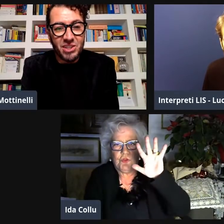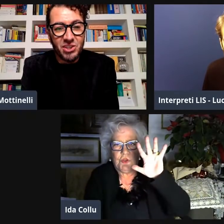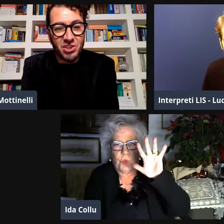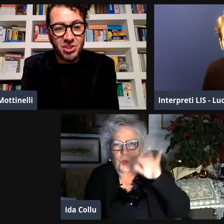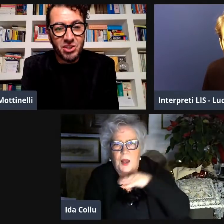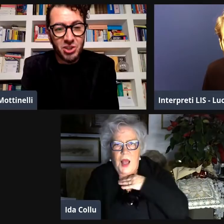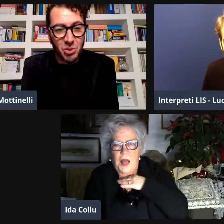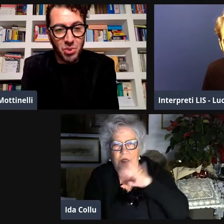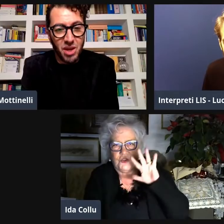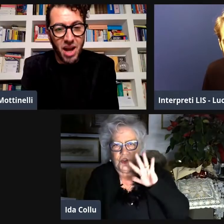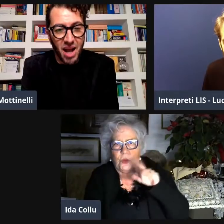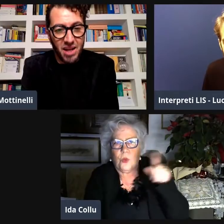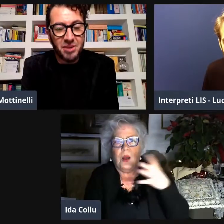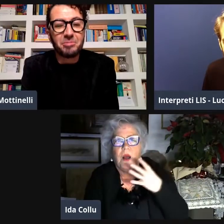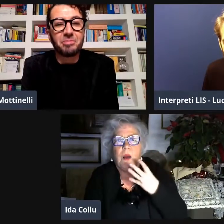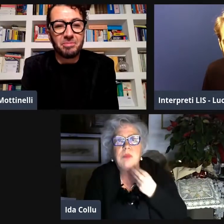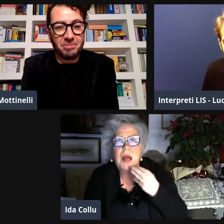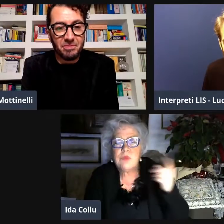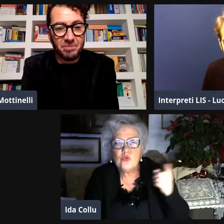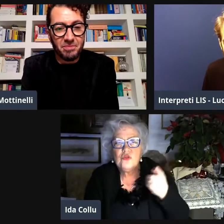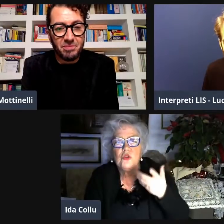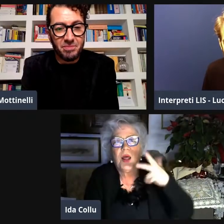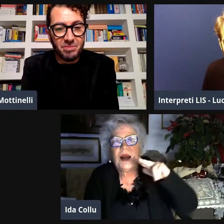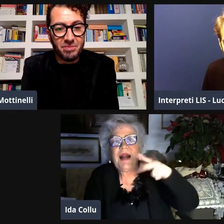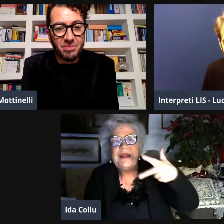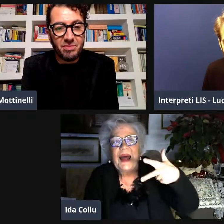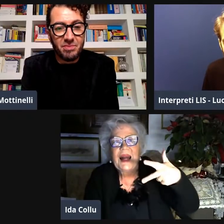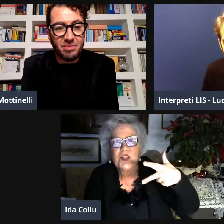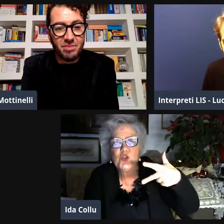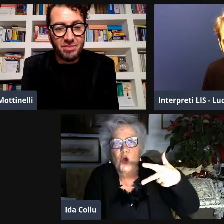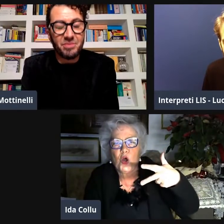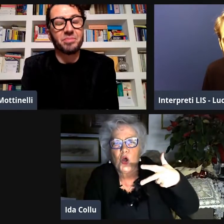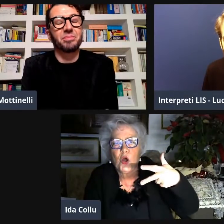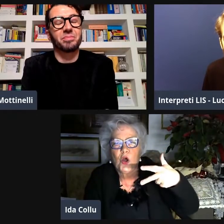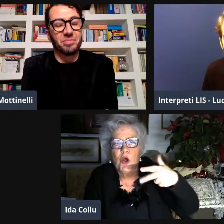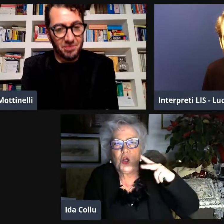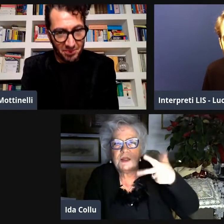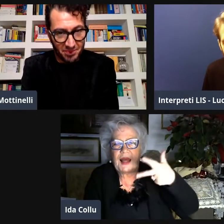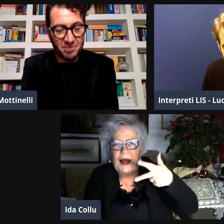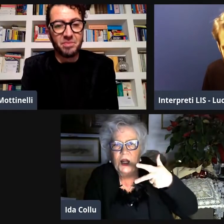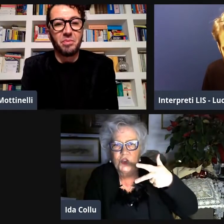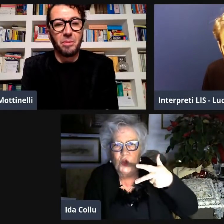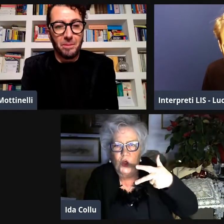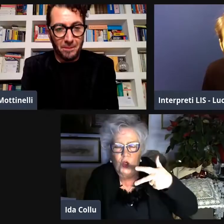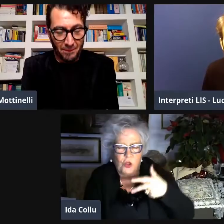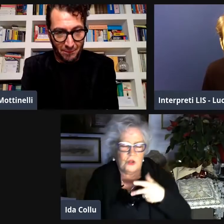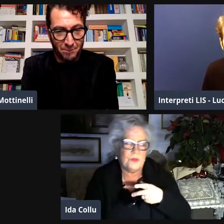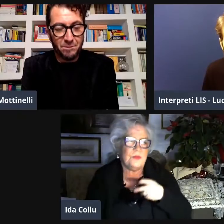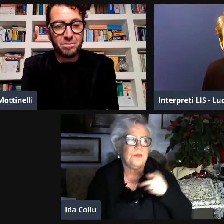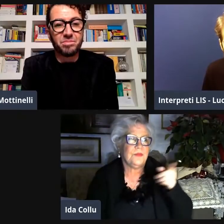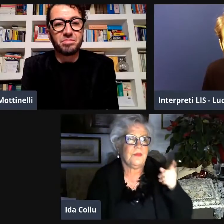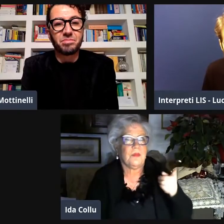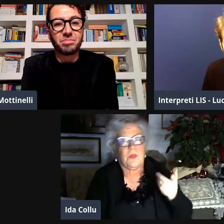ho avuto fino adesso cinque cani il barboncino è stato il terzo